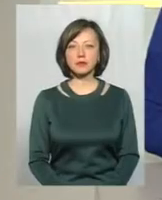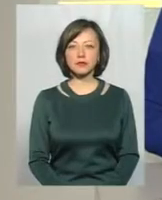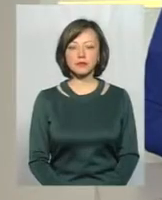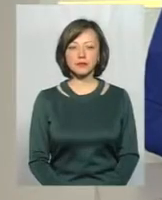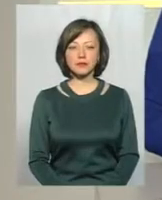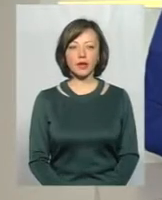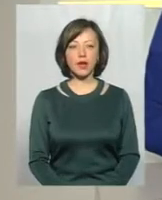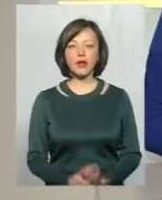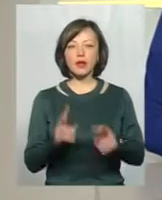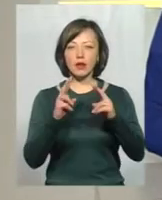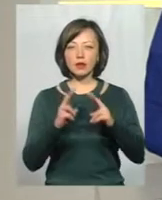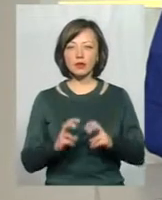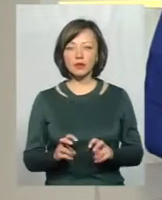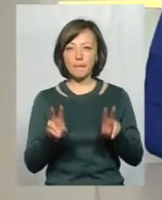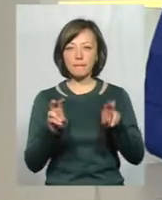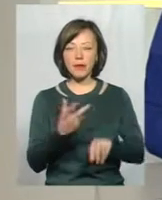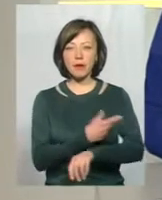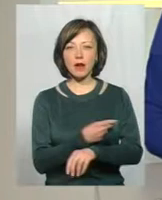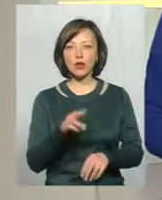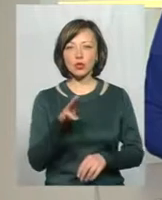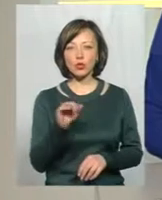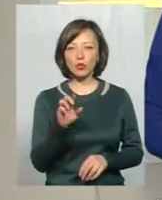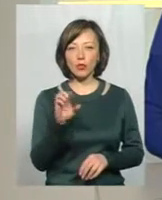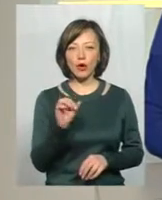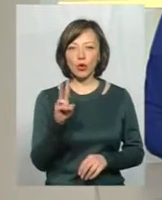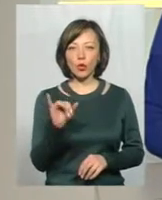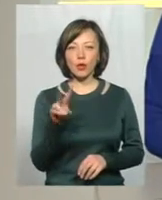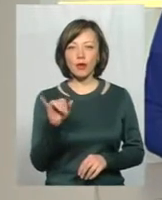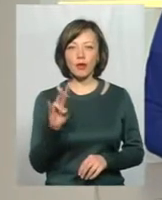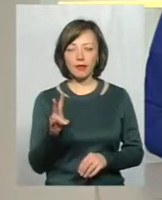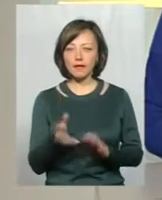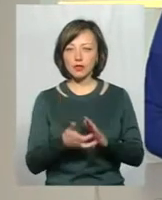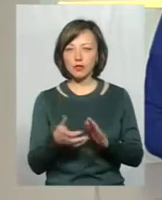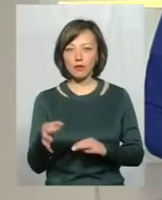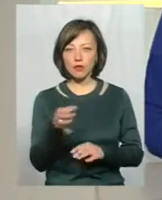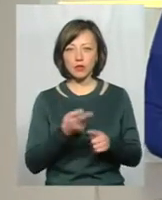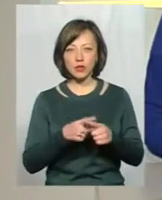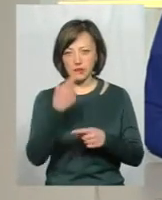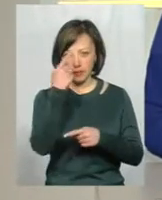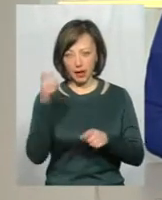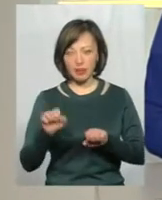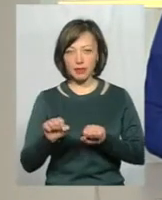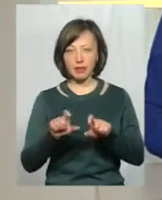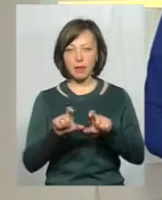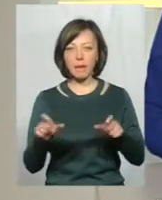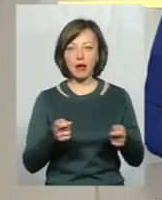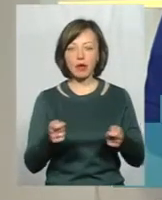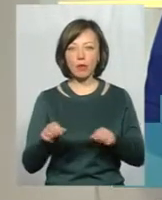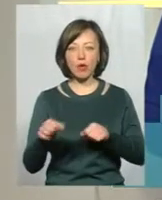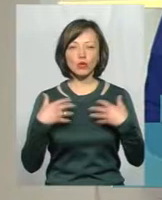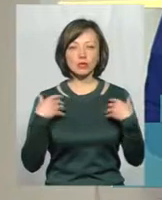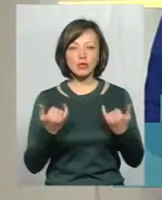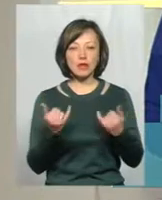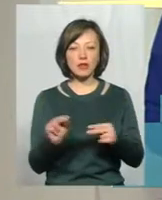Діагностичного препарату туберкулін не вистачає в області. Про це заявляє Департамент охорони здоров'я області. Наразі в